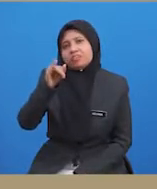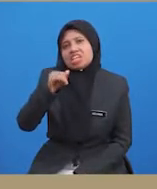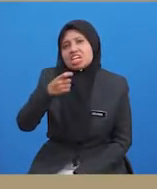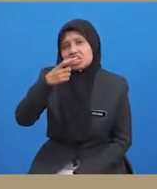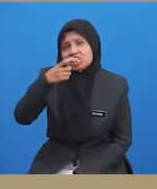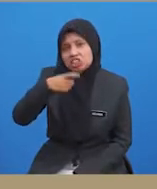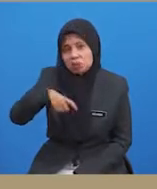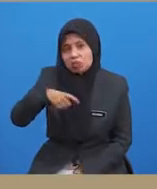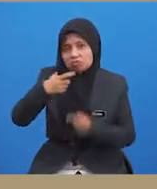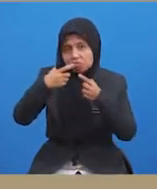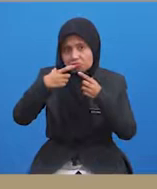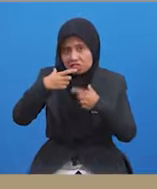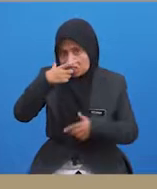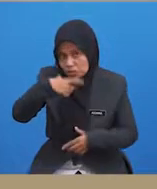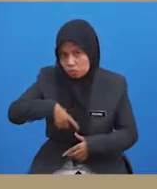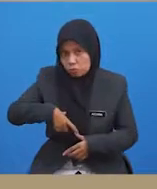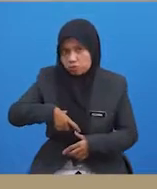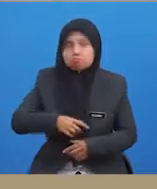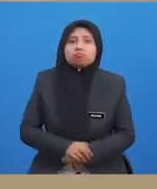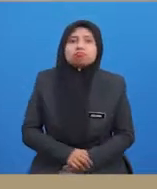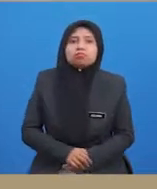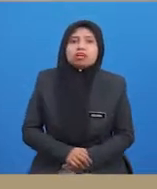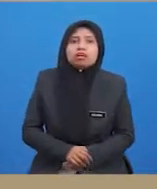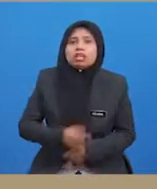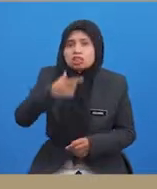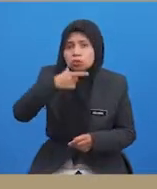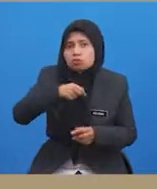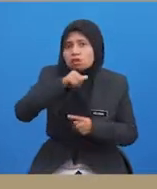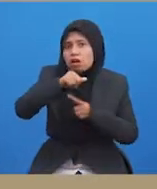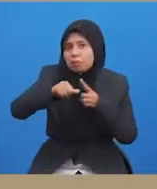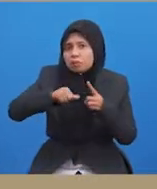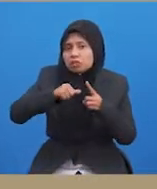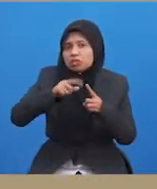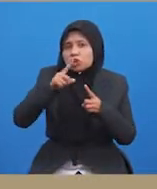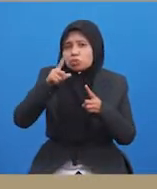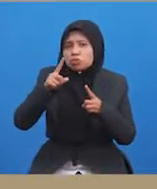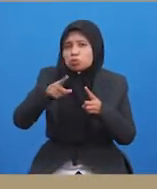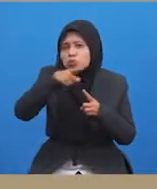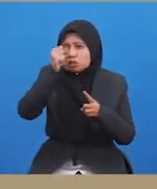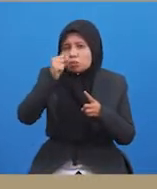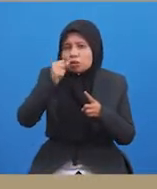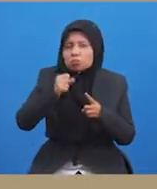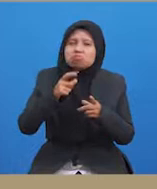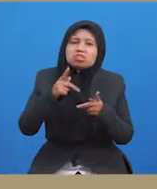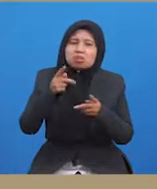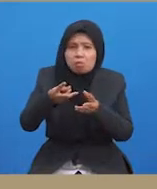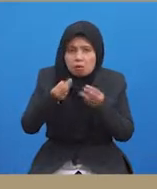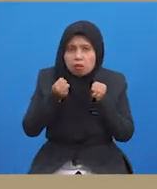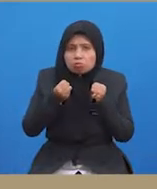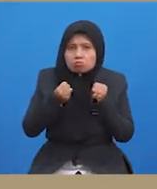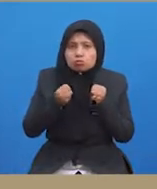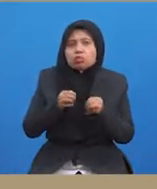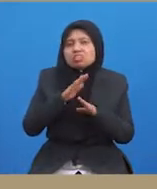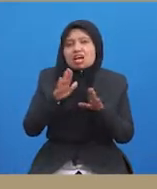menyatakan kekecewaan berlaku apabila sesuatu motif yang amat diingini oleh seseorang itu